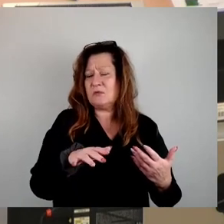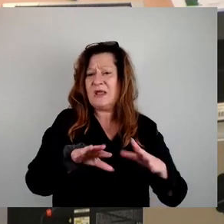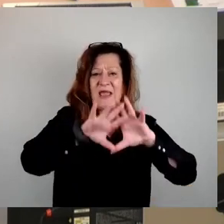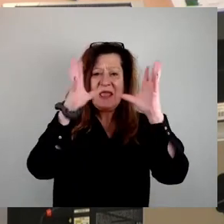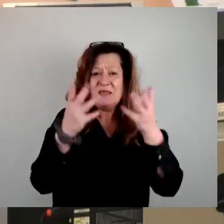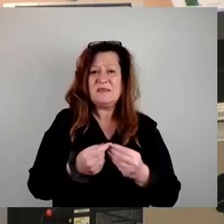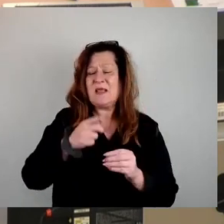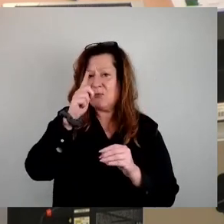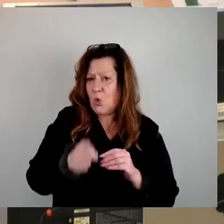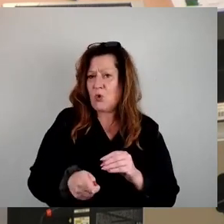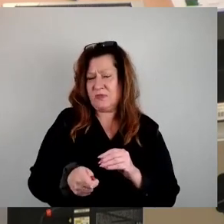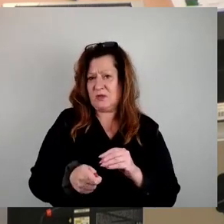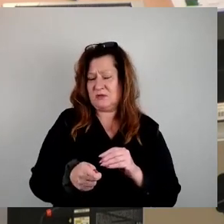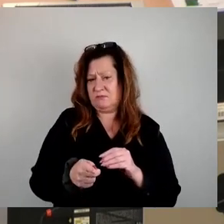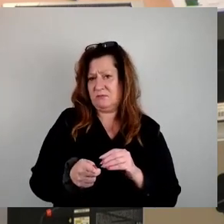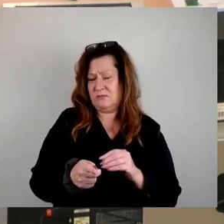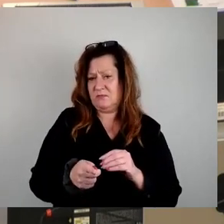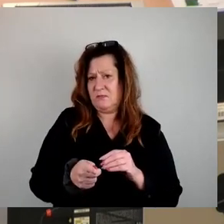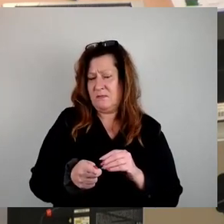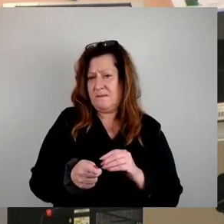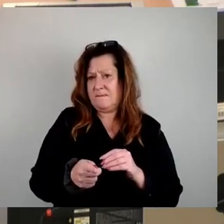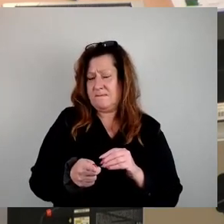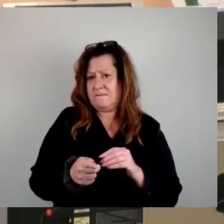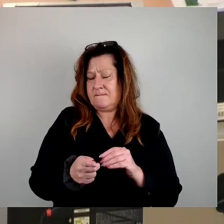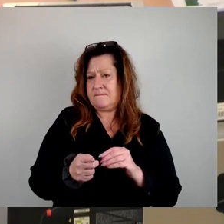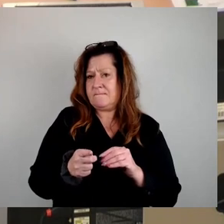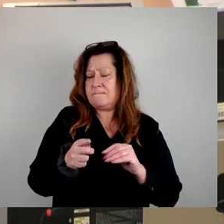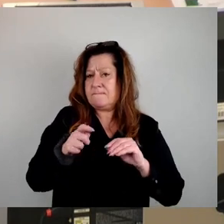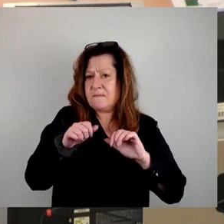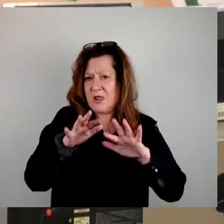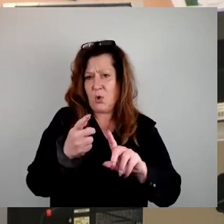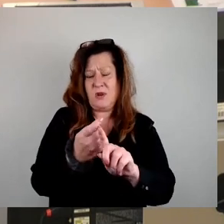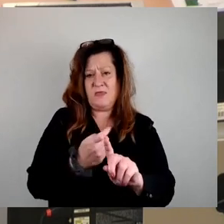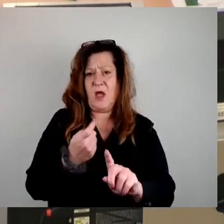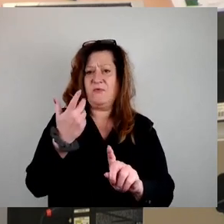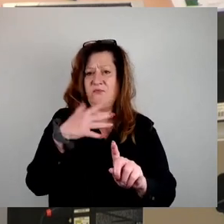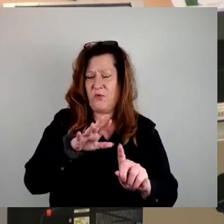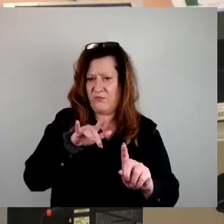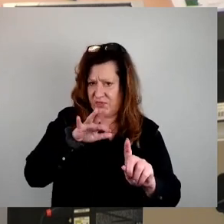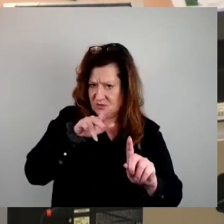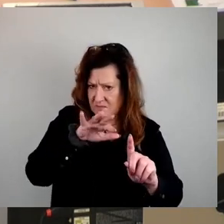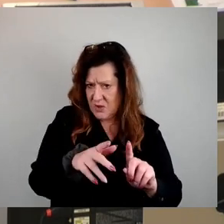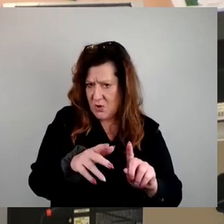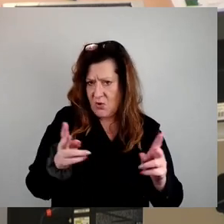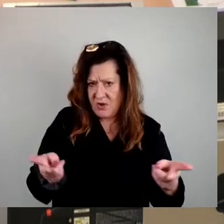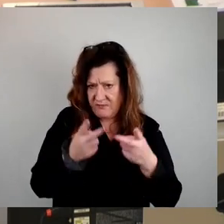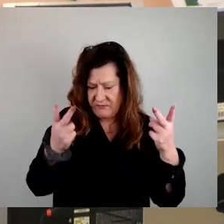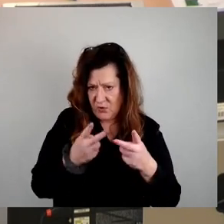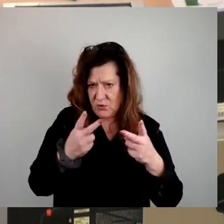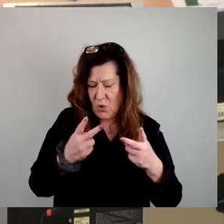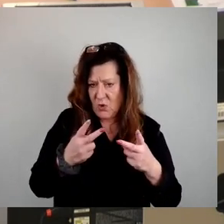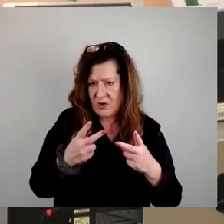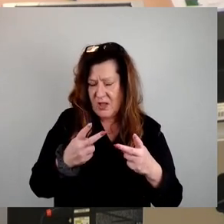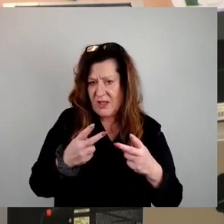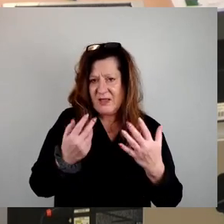Millionen davon Zuschuss, 10 Jahre. Wenn Sie sich die Vorlage genau angeschaut haben, dann sehen Sie, dass mit einer wesentlich